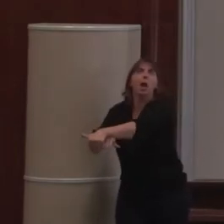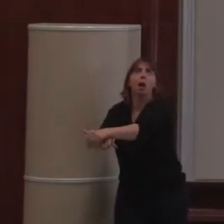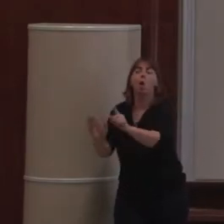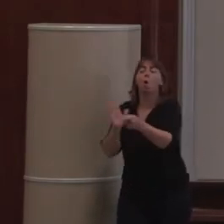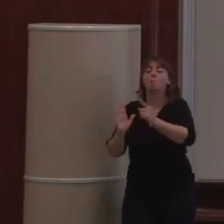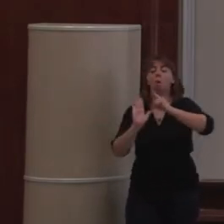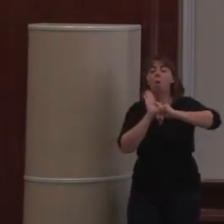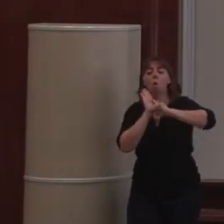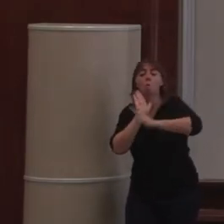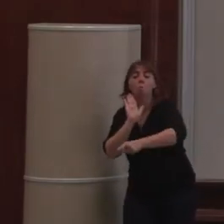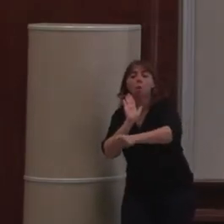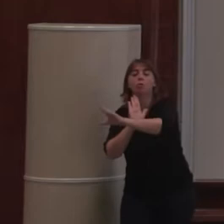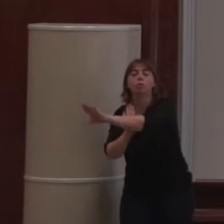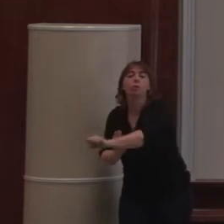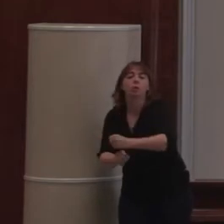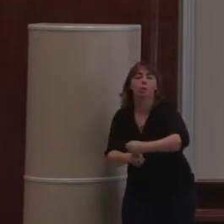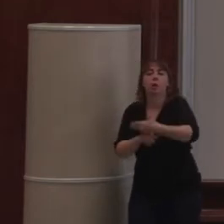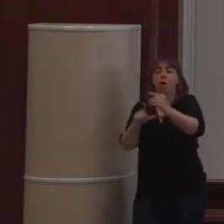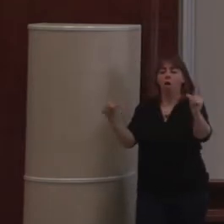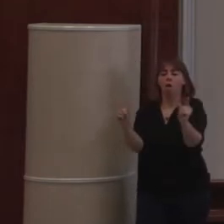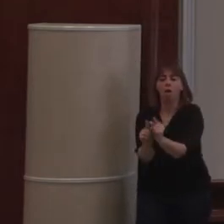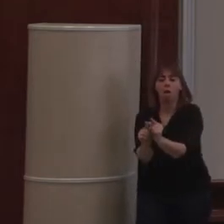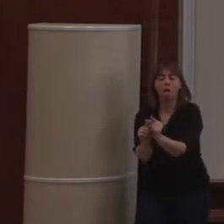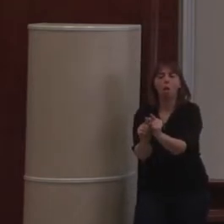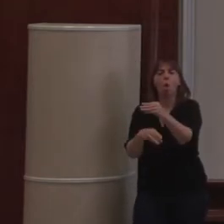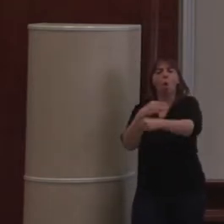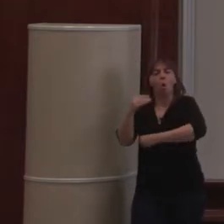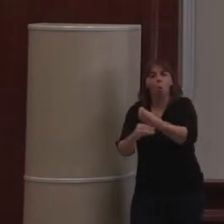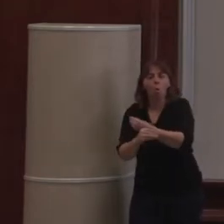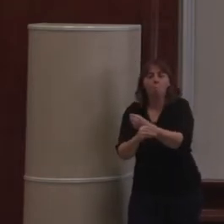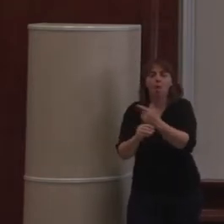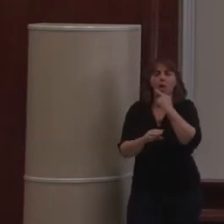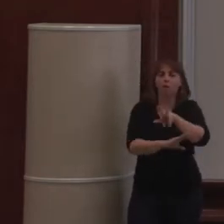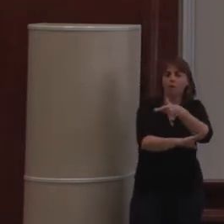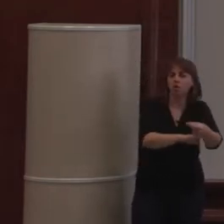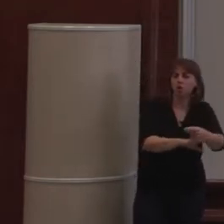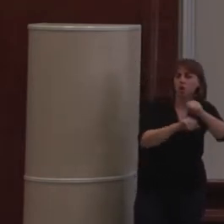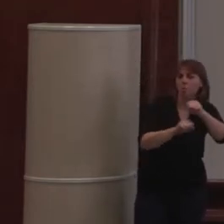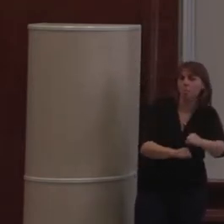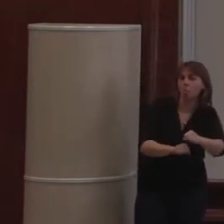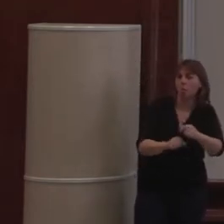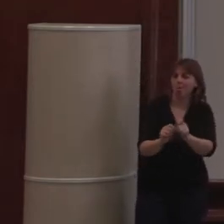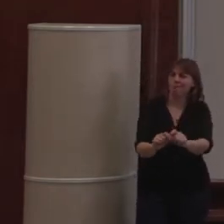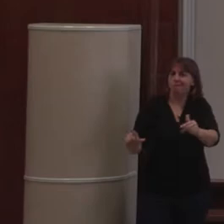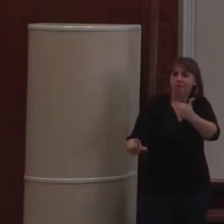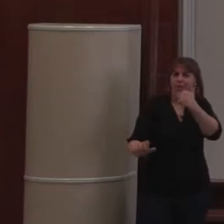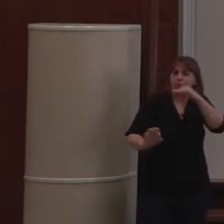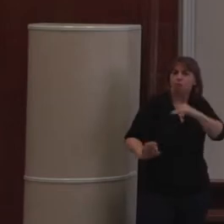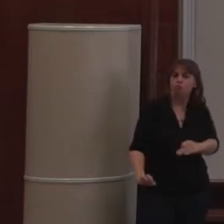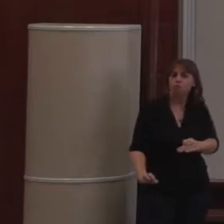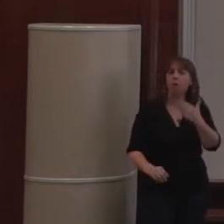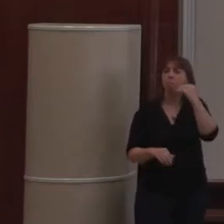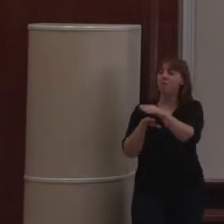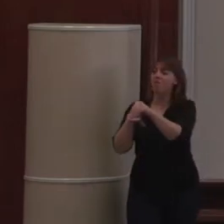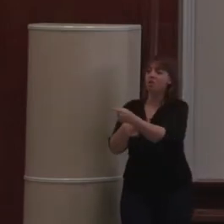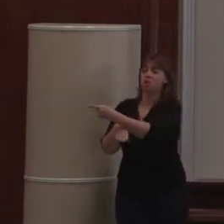fais la liste de tous mes articles, par exemple. Ou parfois en très grand, ou parfois dans sa version téléchargeable, avec la qualité maximale. Si j'utilise juste le fichier tel quel, ça